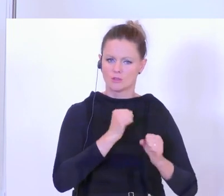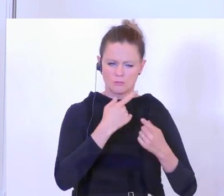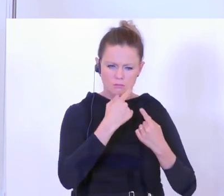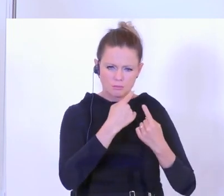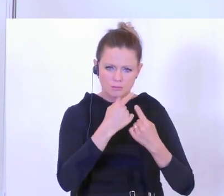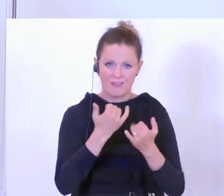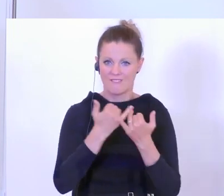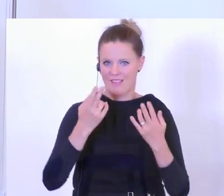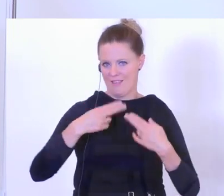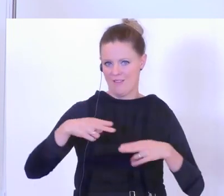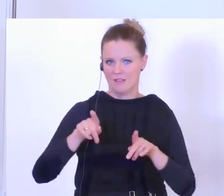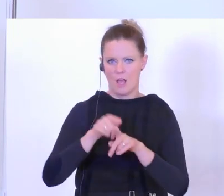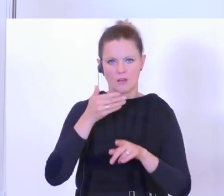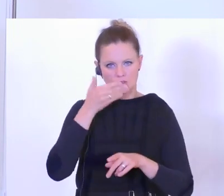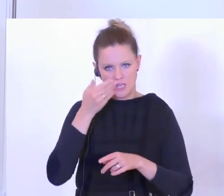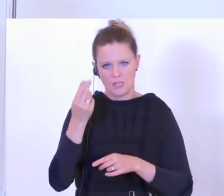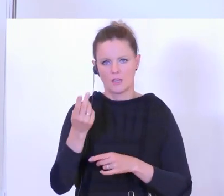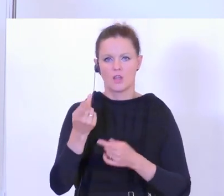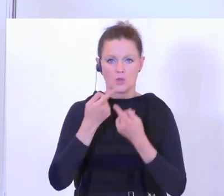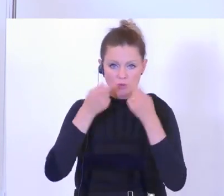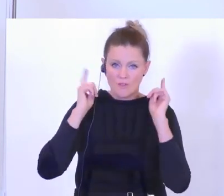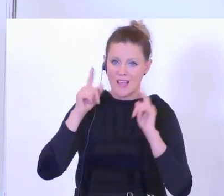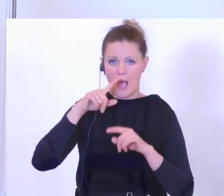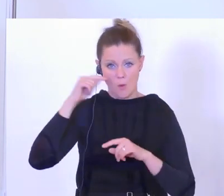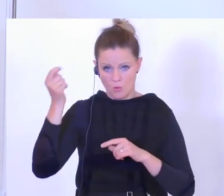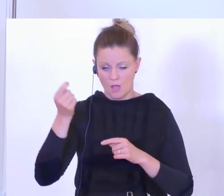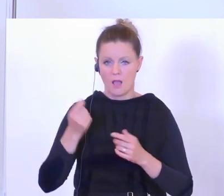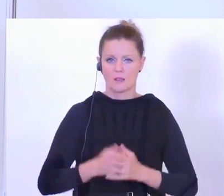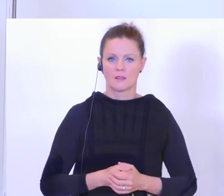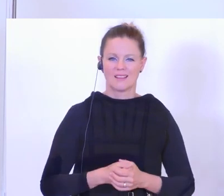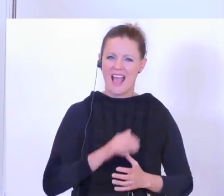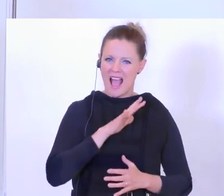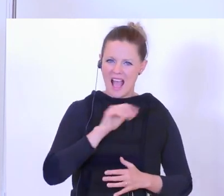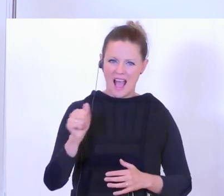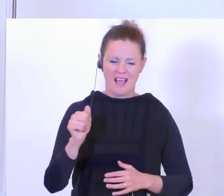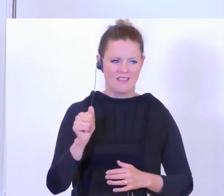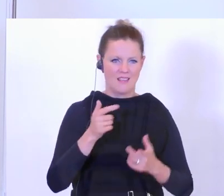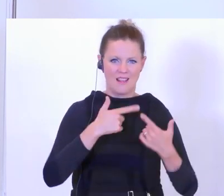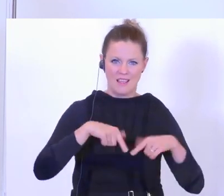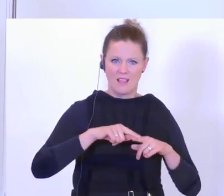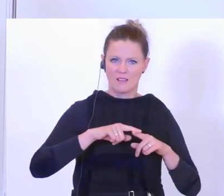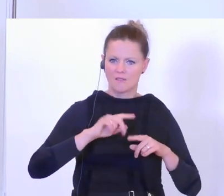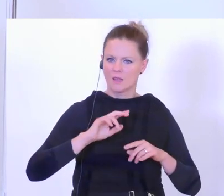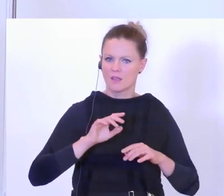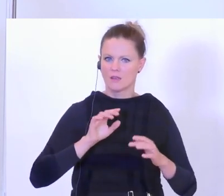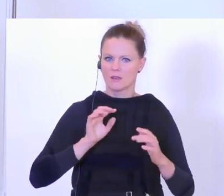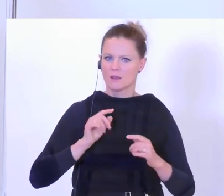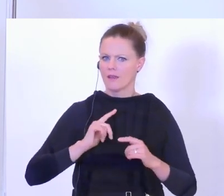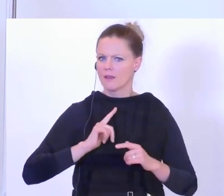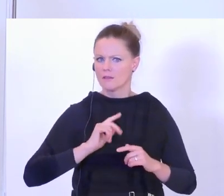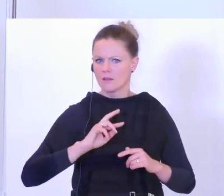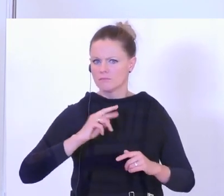Vorgehen zu koordinieren. Genauso wie mit Tschechien, der Slowakei, Ungarn. Und alle Länder schauen jetzt wechselseitig auf sich. Man ist da in einem sehr